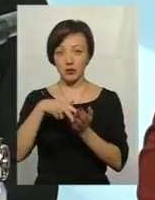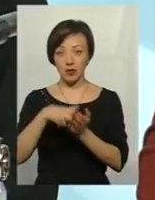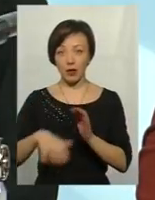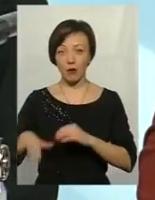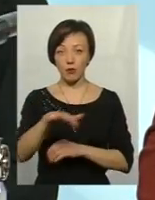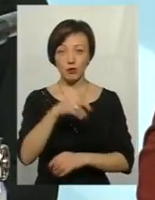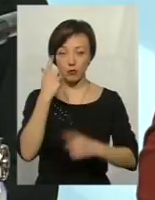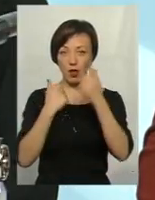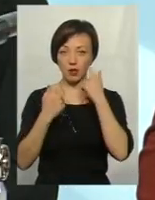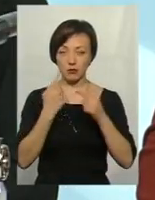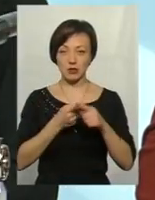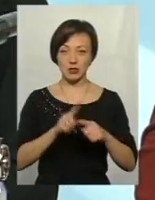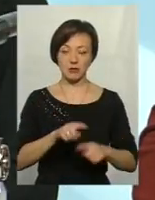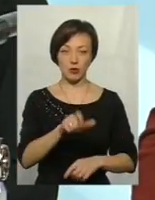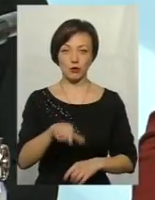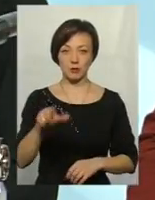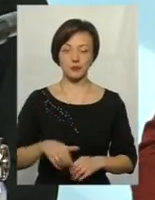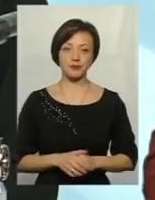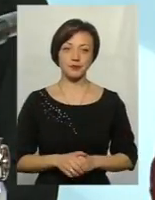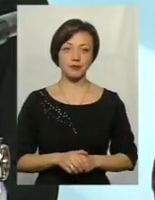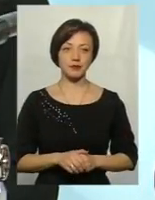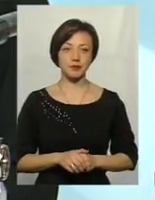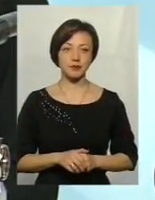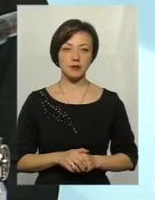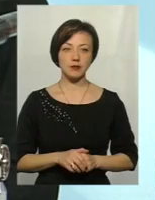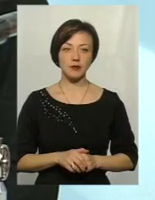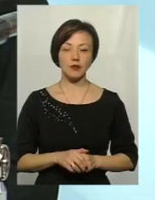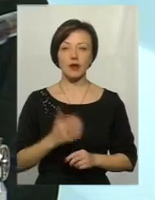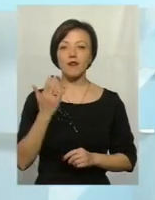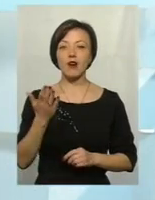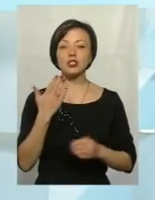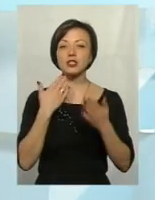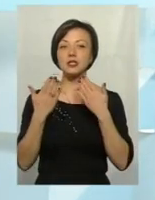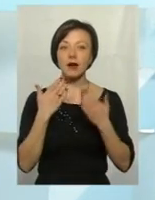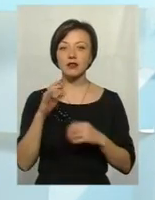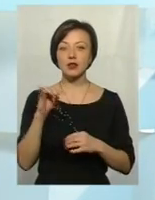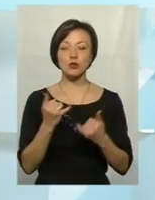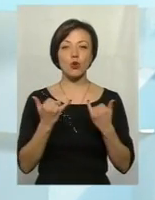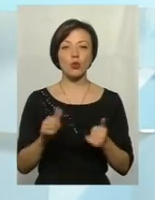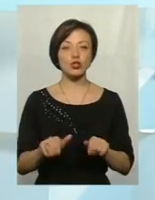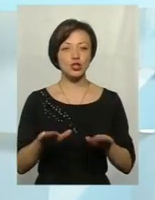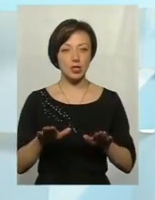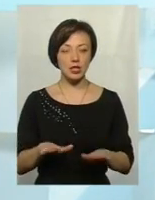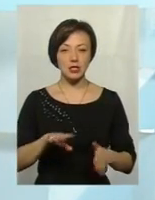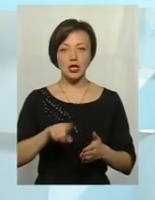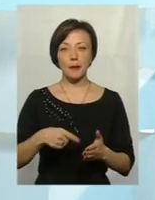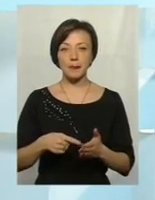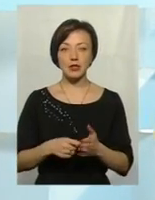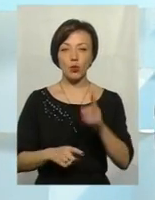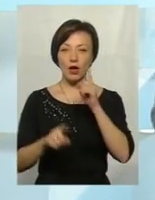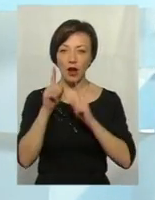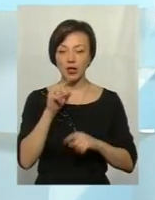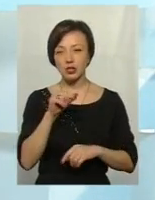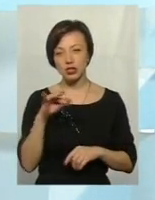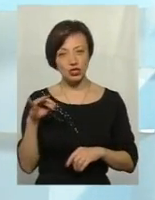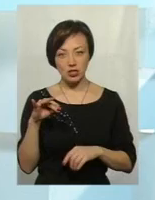площах і оплакуємо цих людей. Пані Тетяно, ваше ставлення і, власне, сьогоднішнє рішення міської ради,